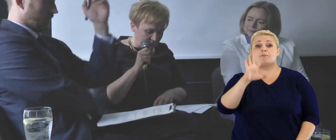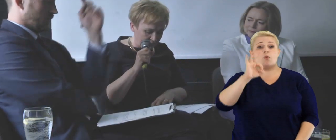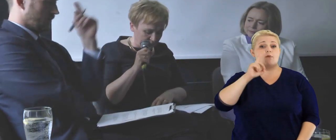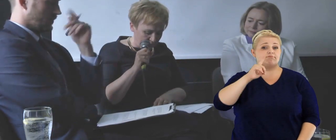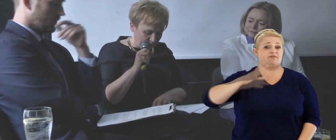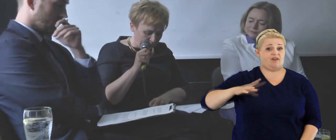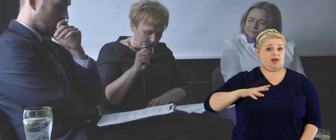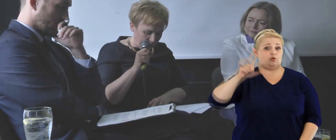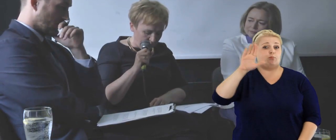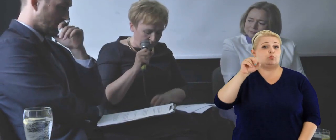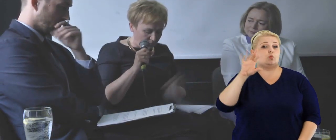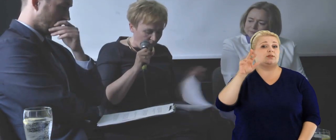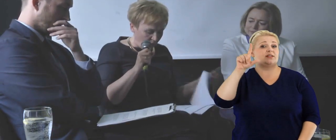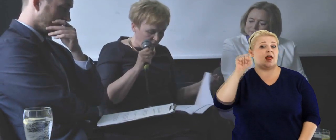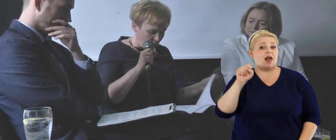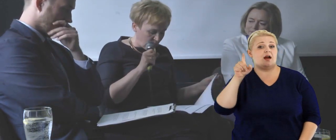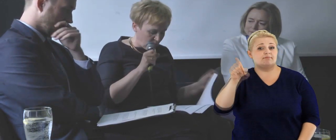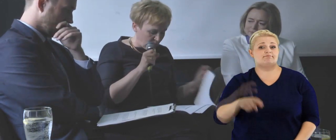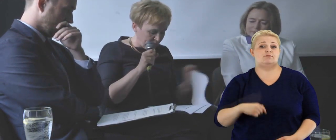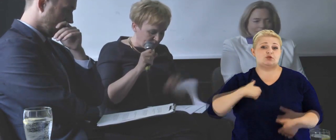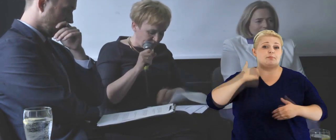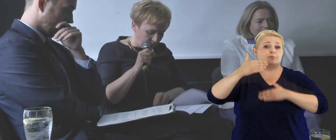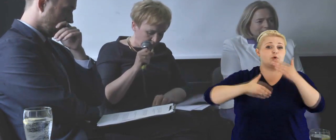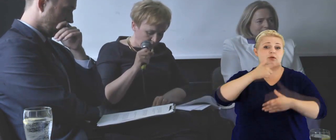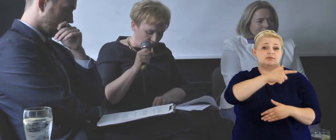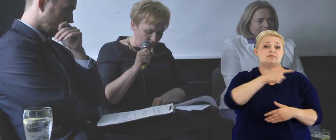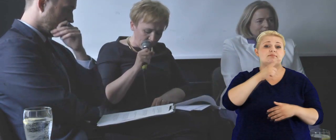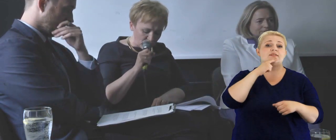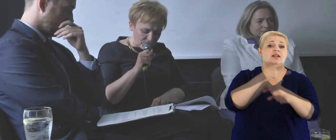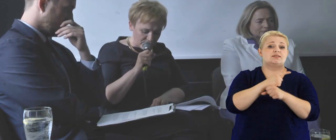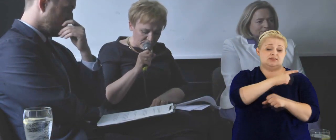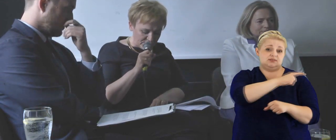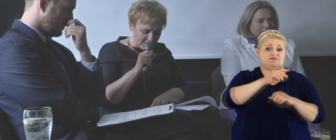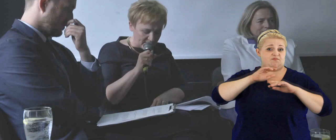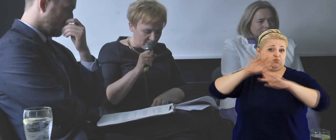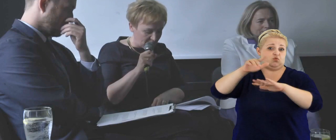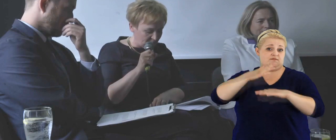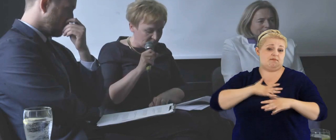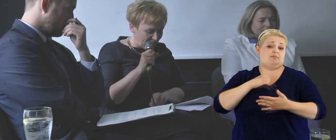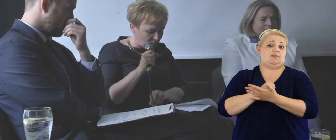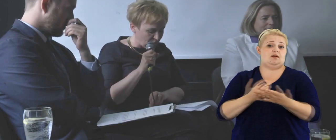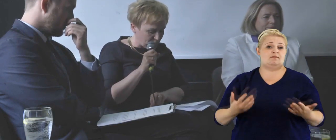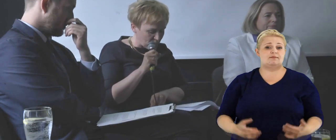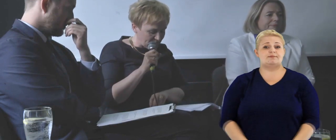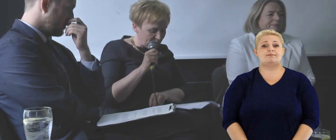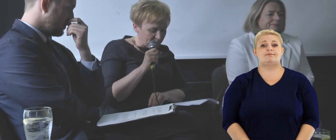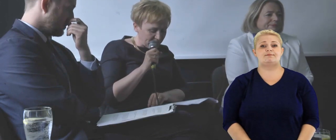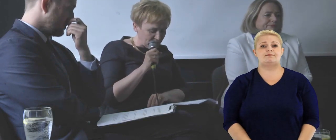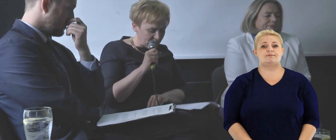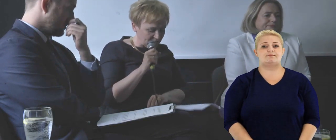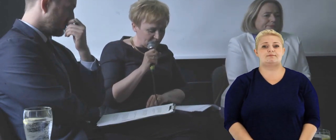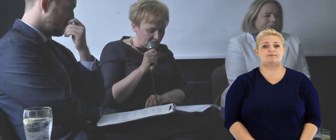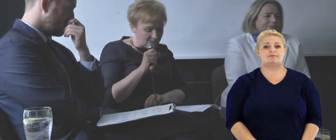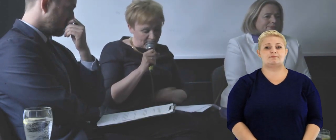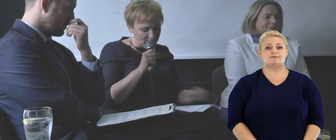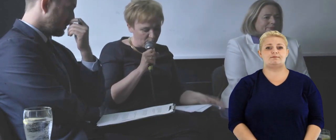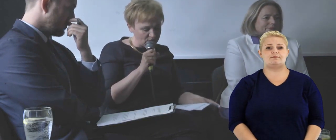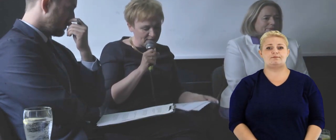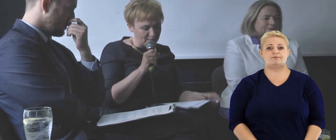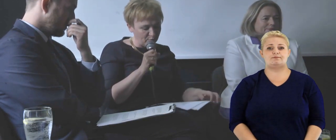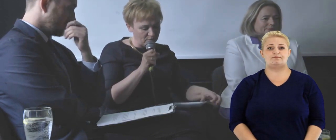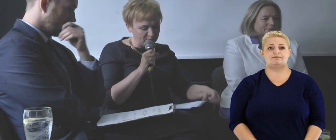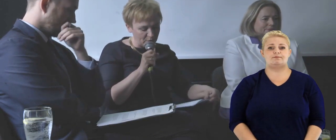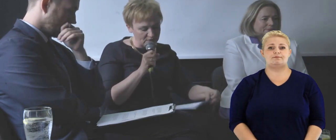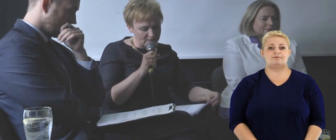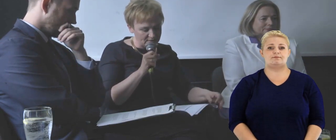bo rzeczywiście warto w Brukseli być, aby